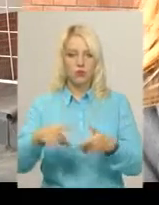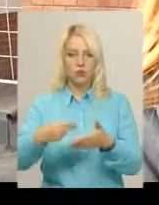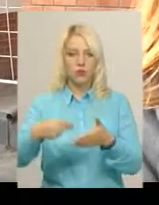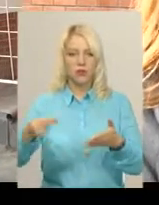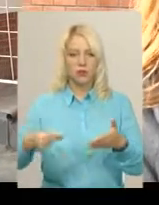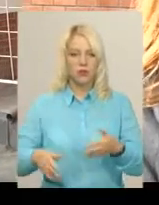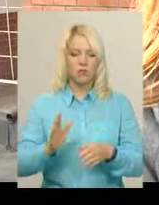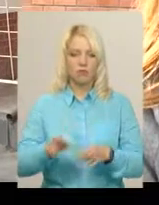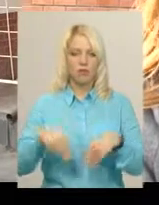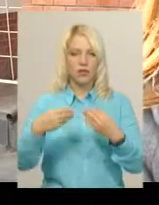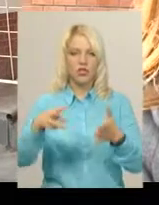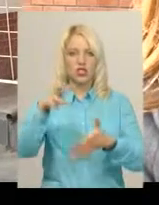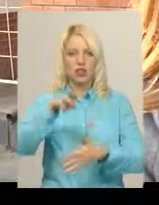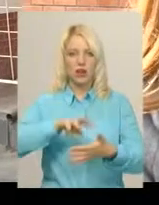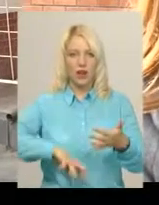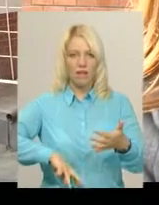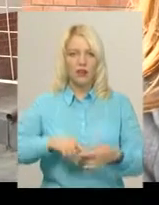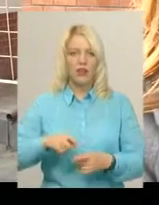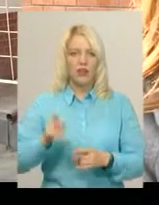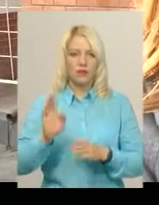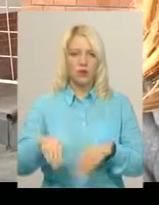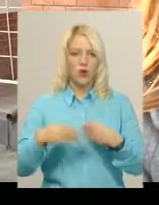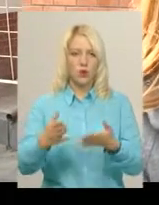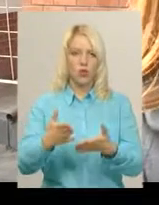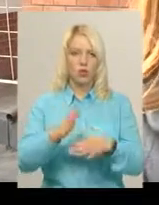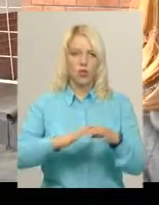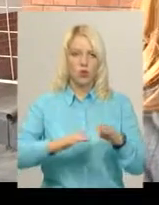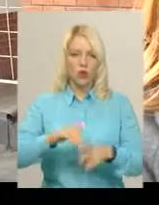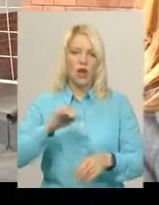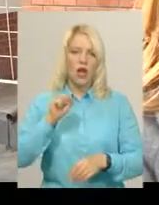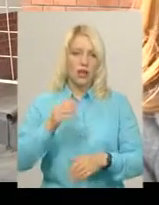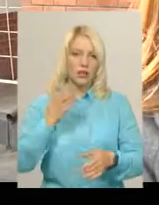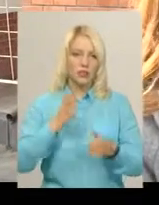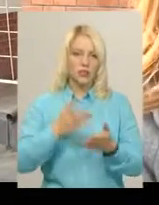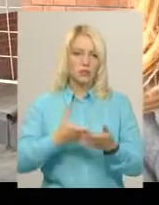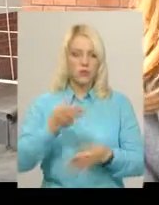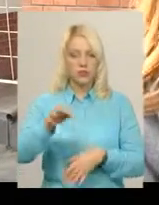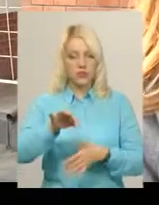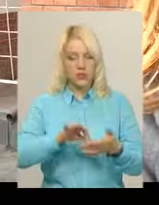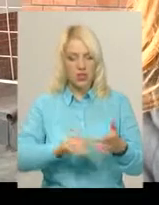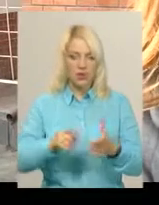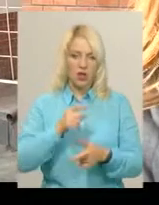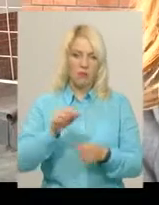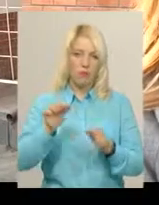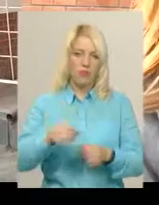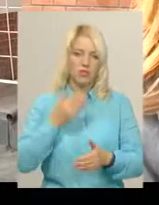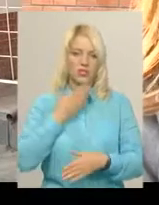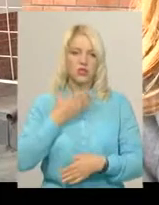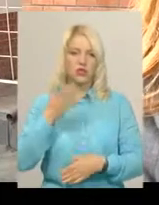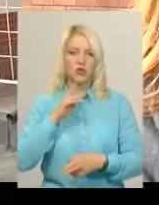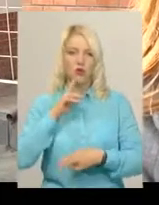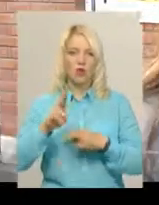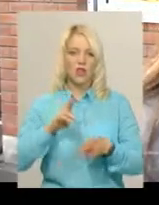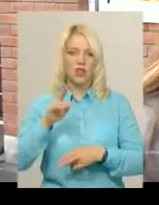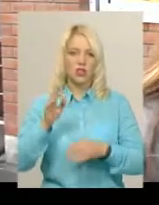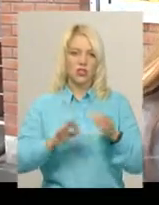постанова про накладення штрафу. Їм вручено. Звичайно, вони можуть сплачувати відразу, а можуть звертатися з оскарженням